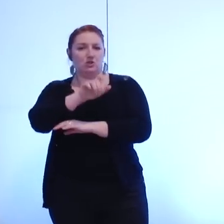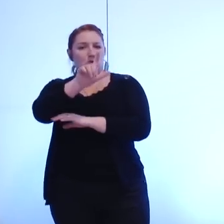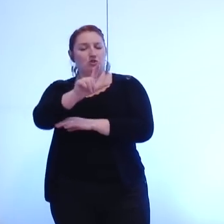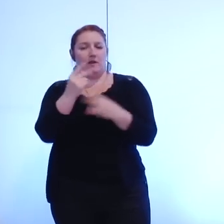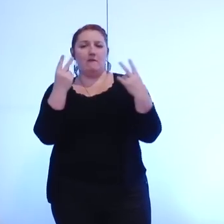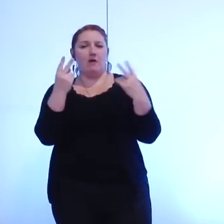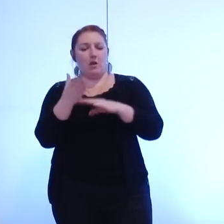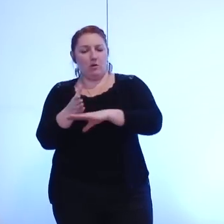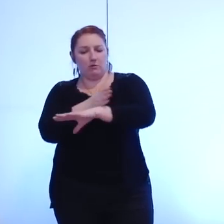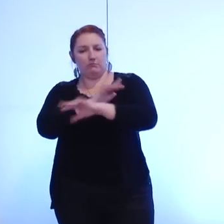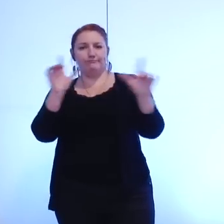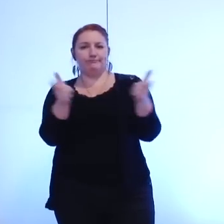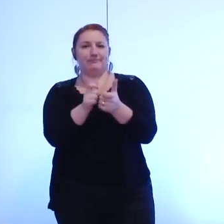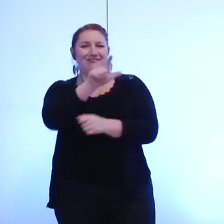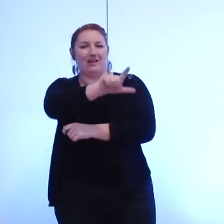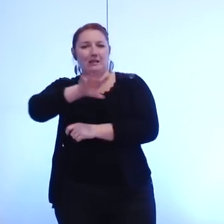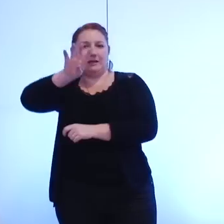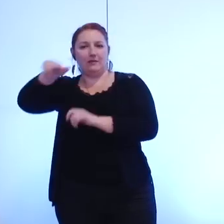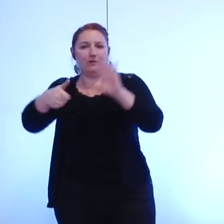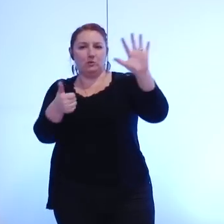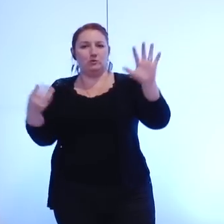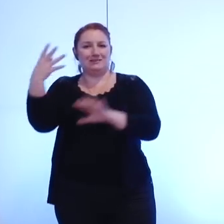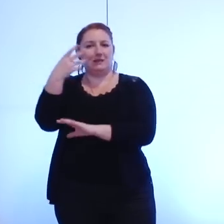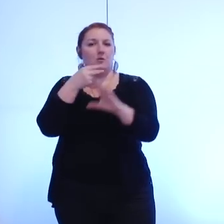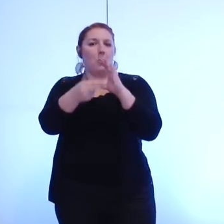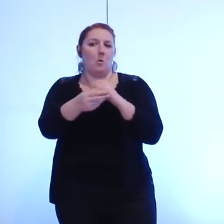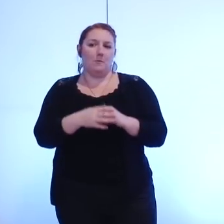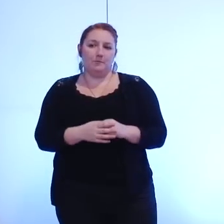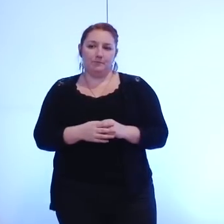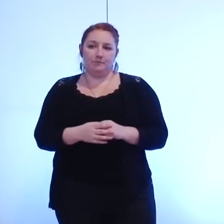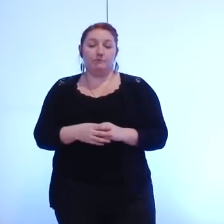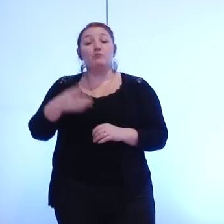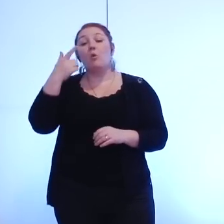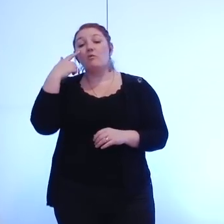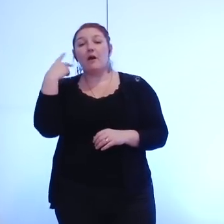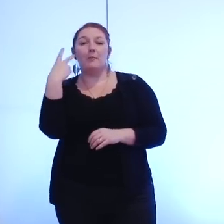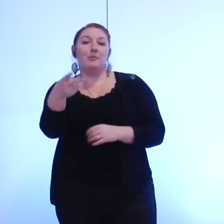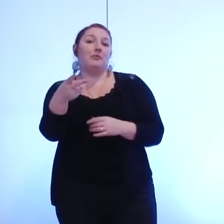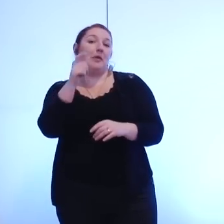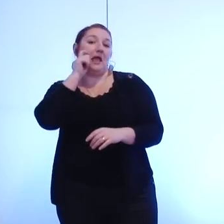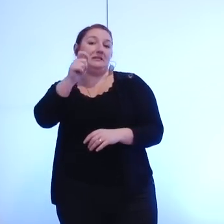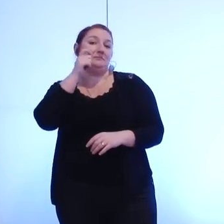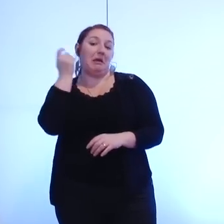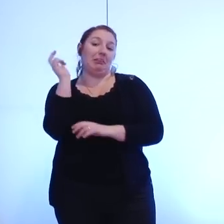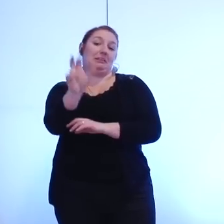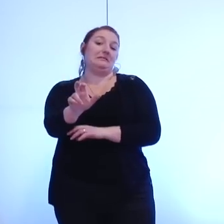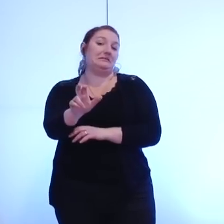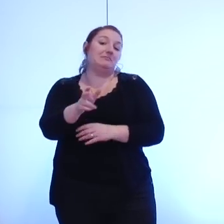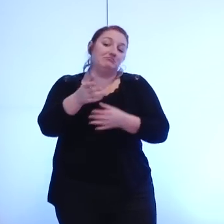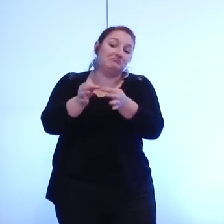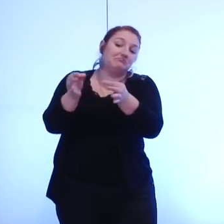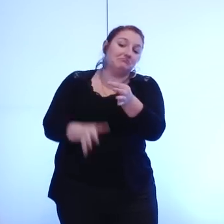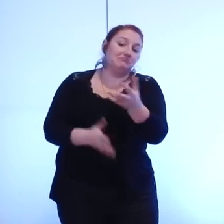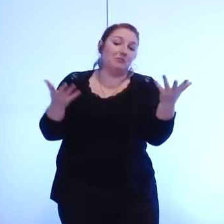,64 donc vous voyez bien on verra ce que dira l'expert désigné dans le